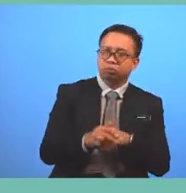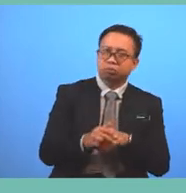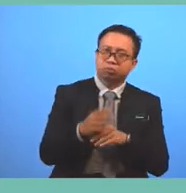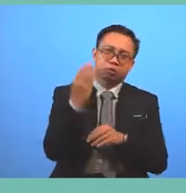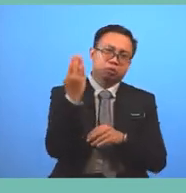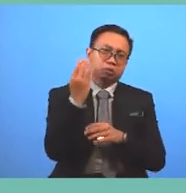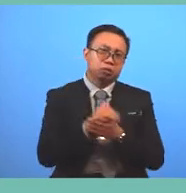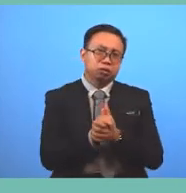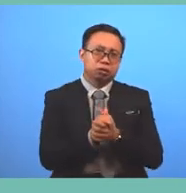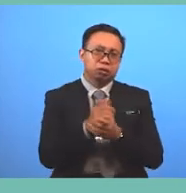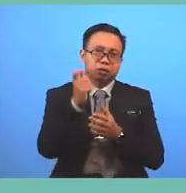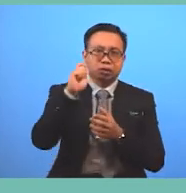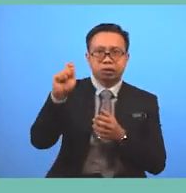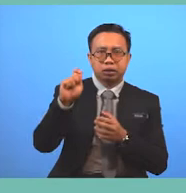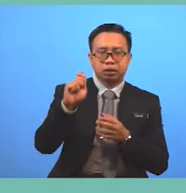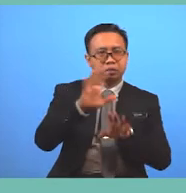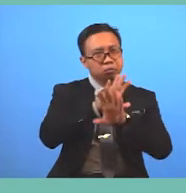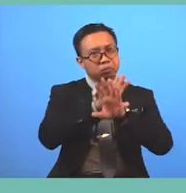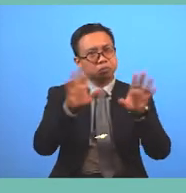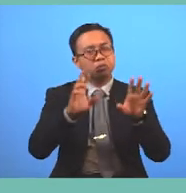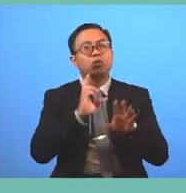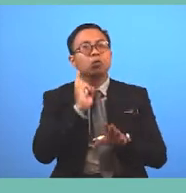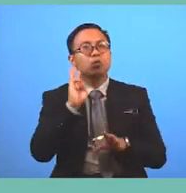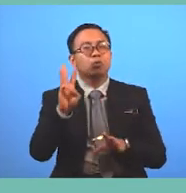The special effects were unrealistic